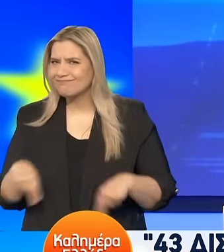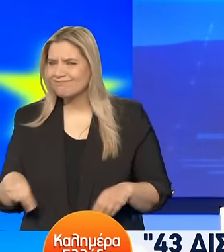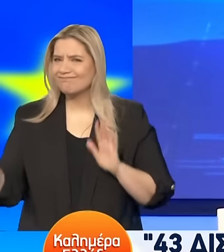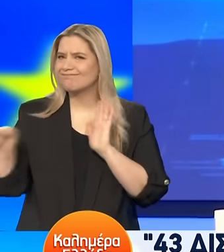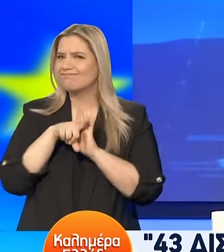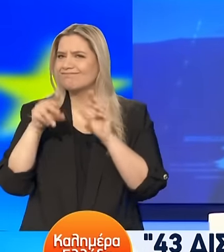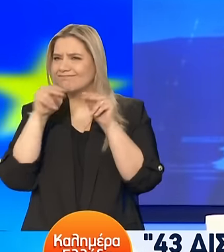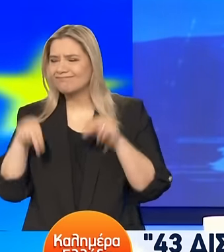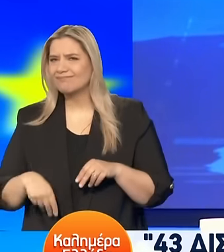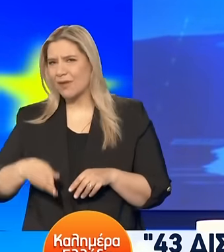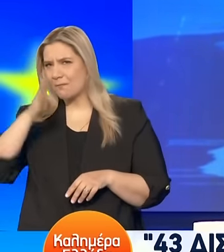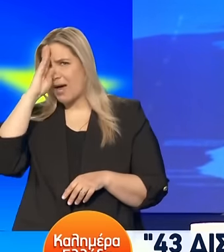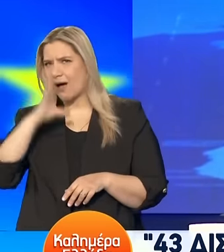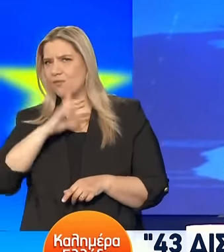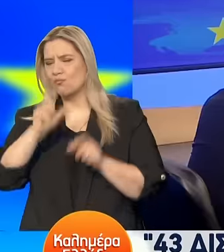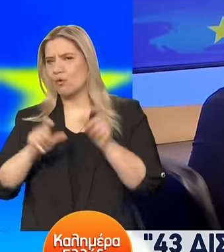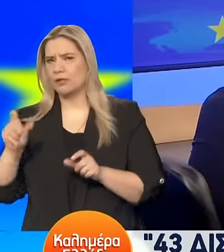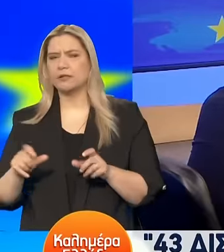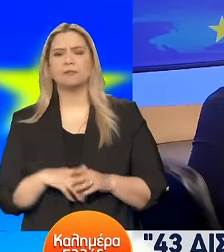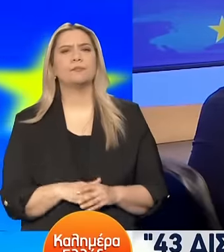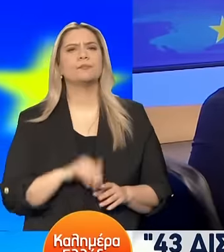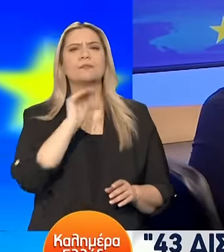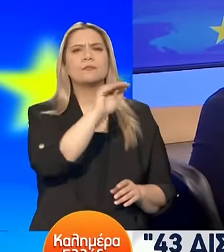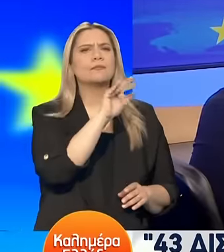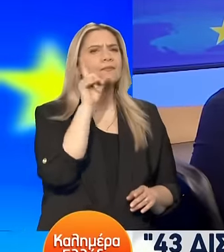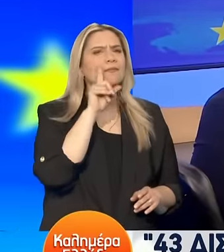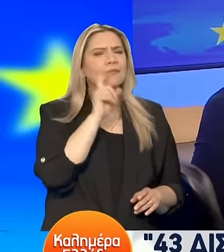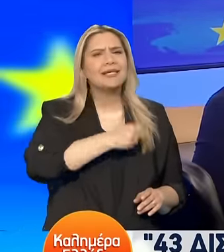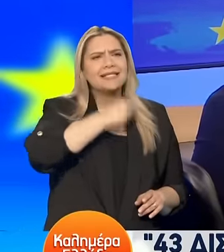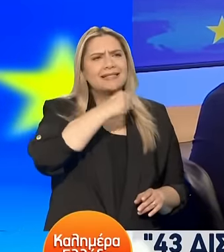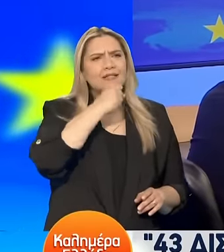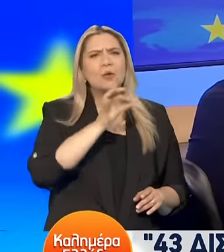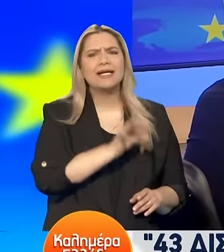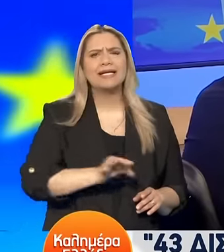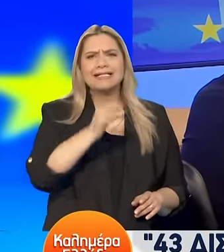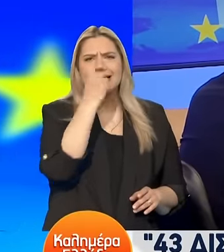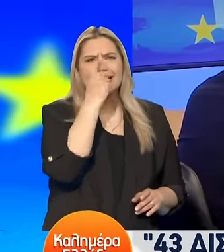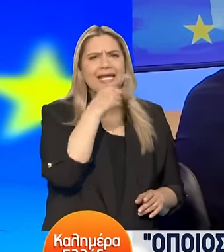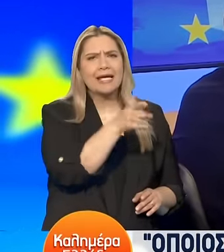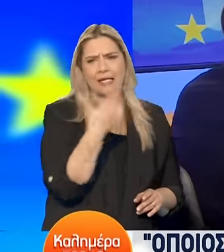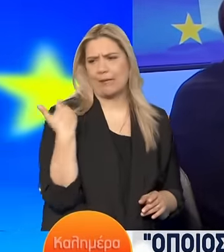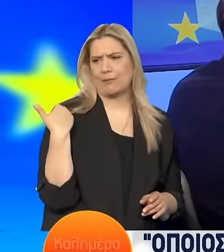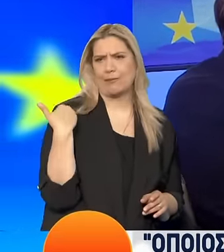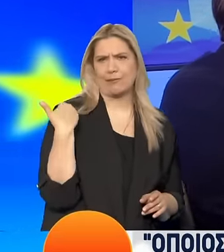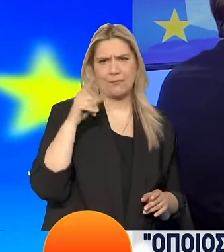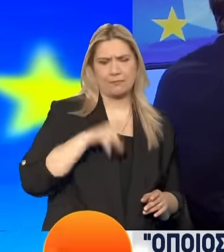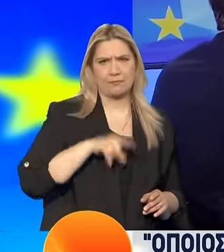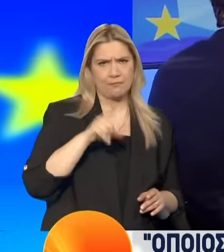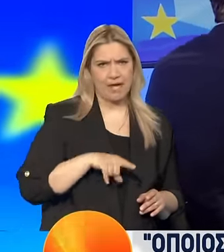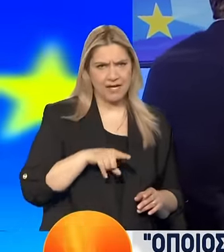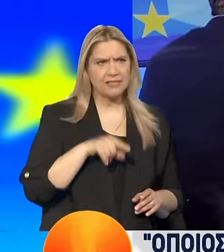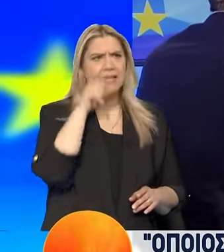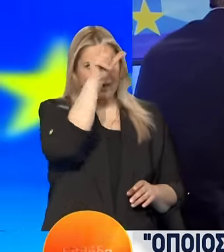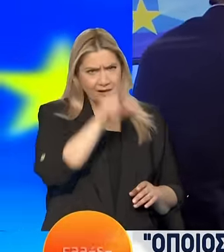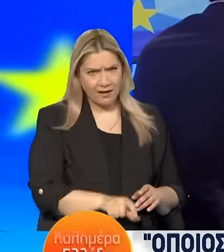για τον Έλληνα πολίτη Στην κυρία Μητσοτάκη σας πλησίασε μία συνταξιούχος στην Κέρκυρα πριν από μερικές ημέρες στη θέση της οποίας βρίσκονται και πολλοί